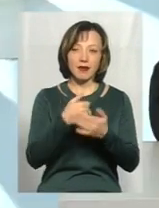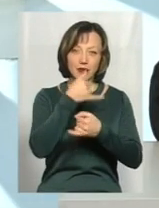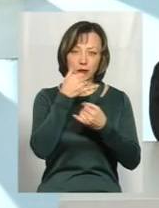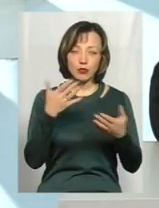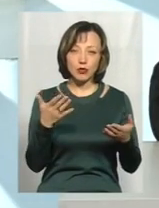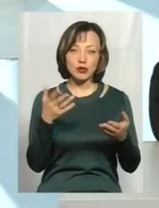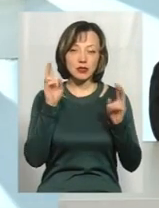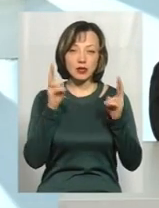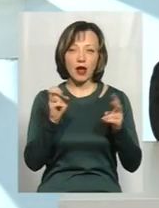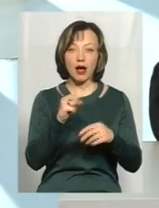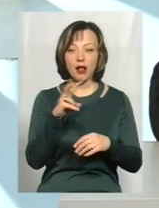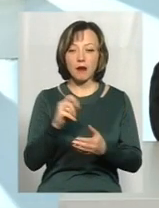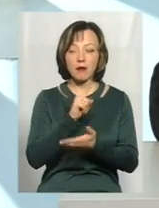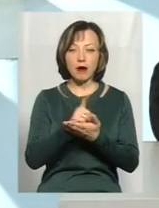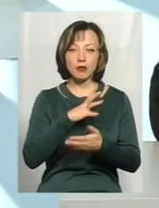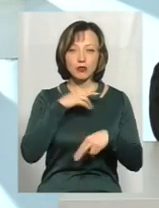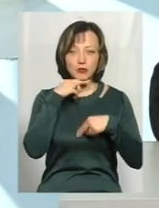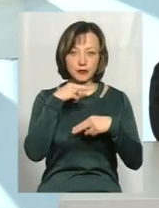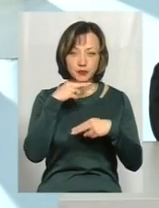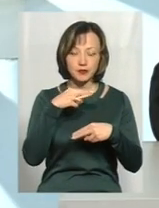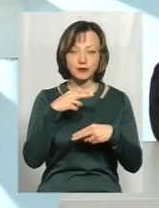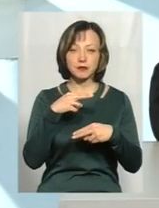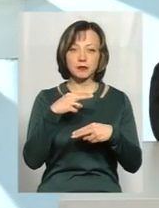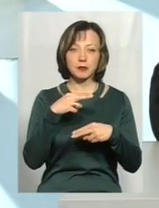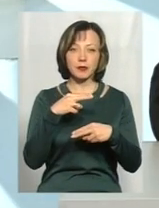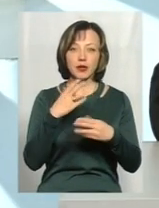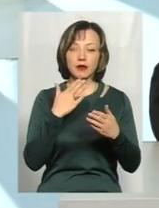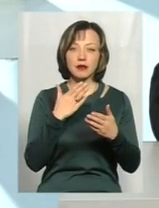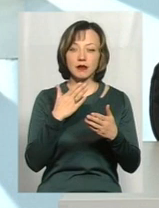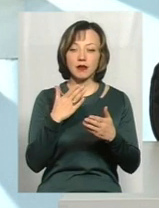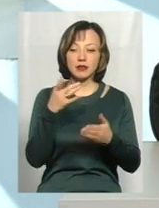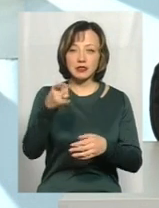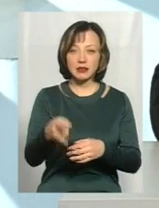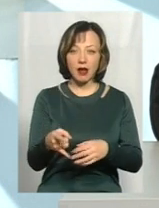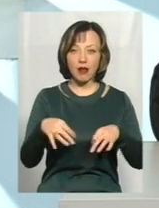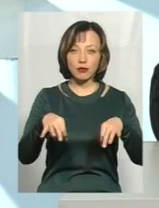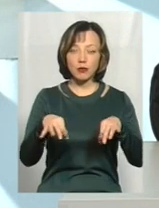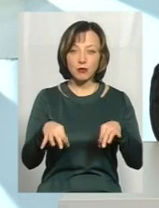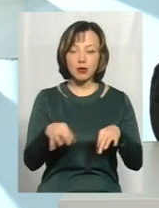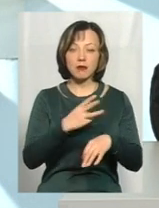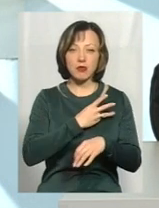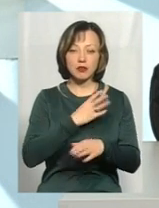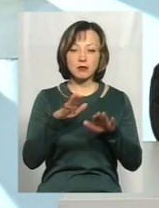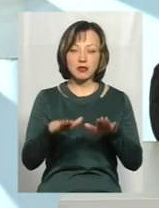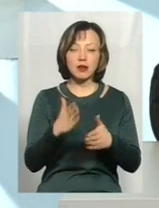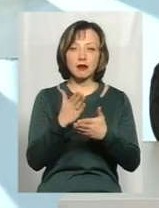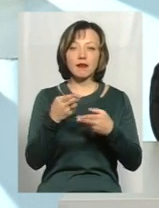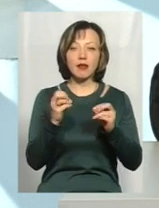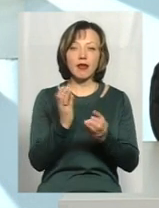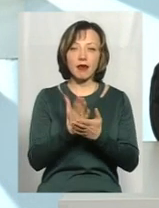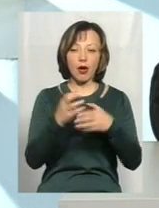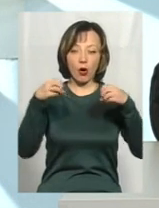маємо бути пильними, в першу чергу ставити свої автомобілі бажано в місцях, де є освітлення.